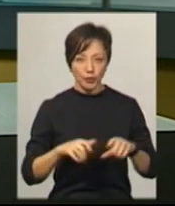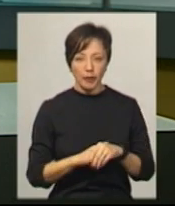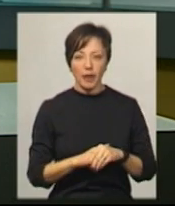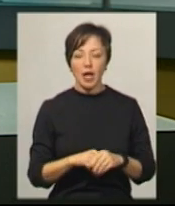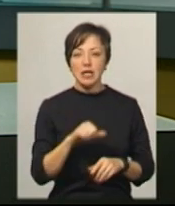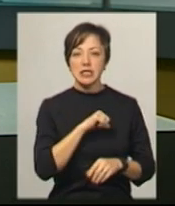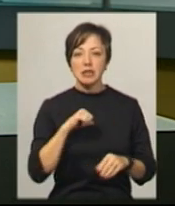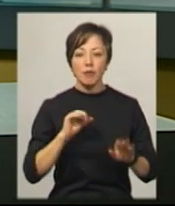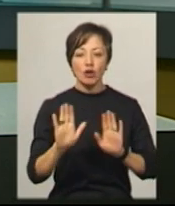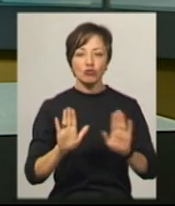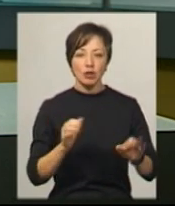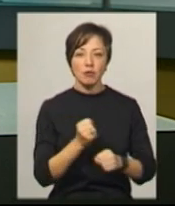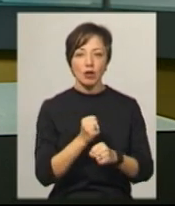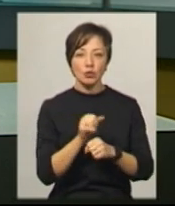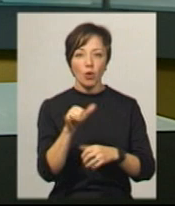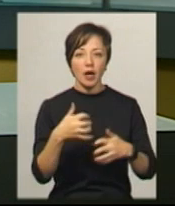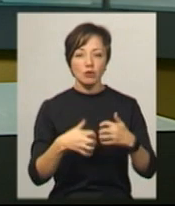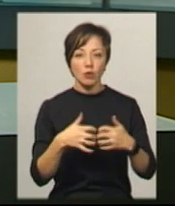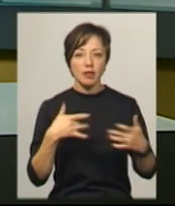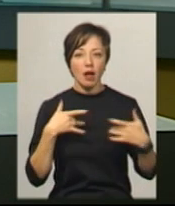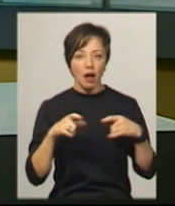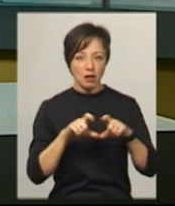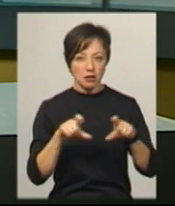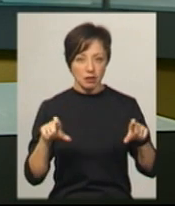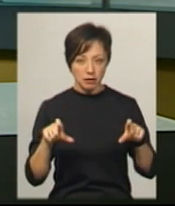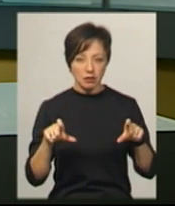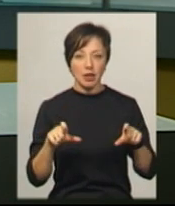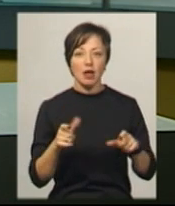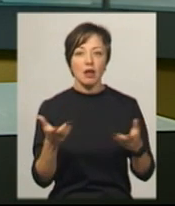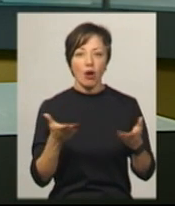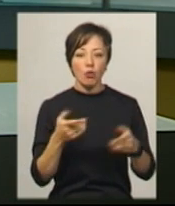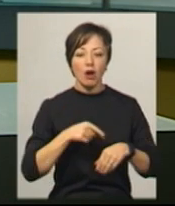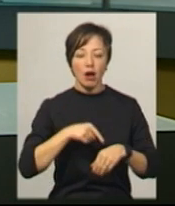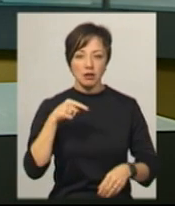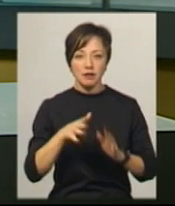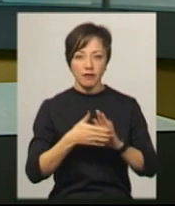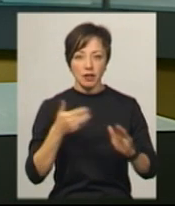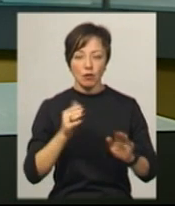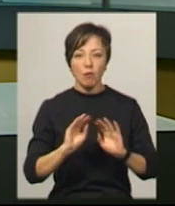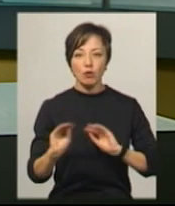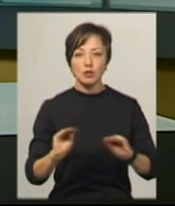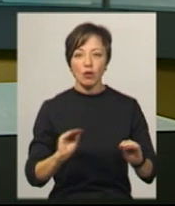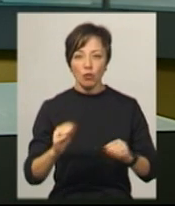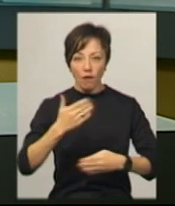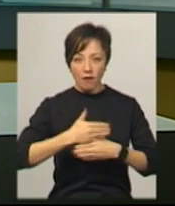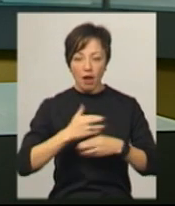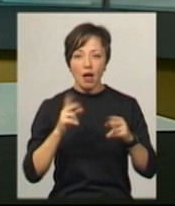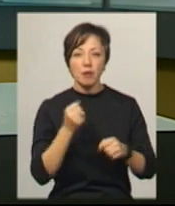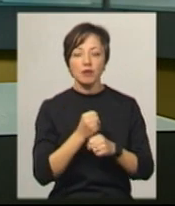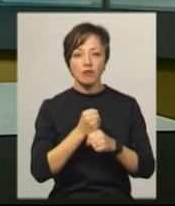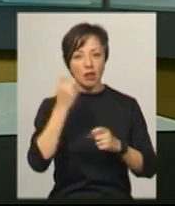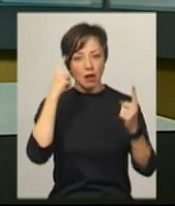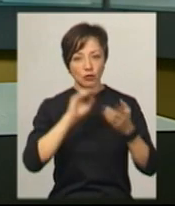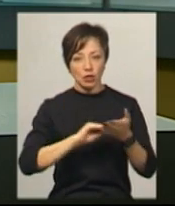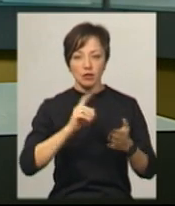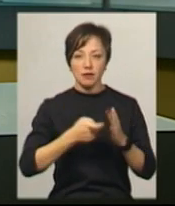Сам режисер працює у Херсонському театрі імені Миколи Куліша. Яку реакцію викликала постановка та як працювали над нею автори,